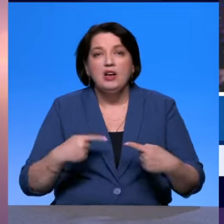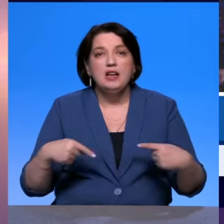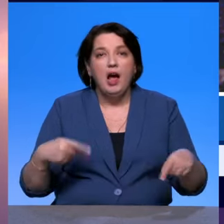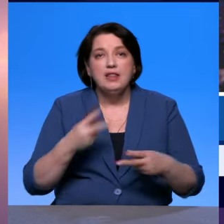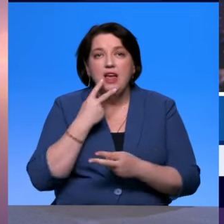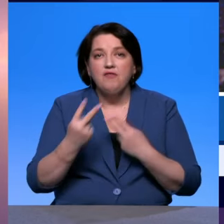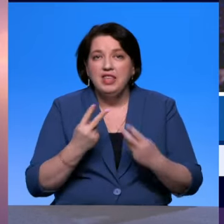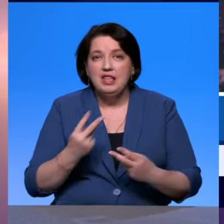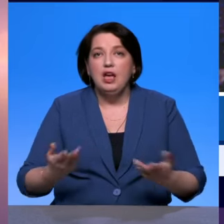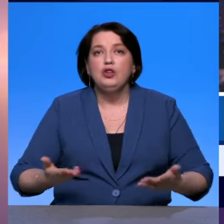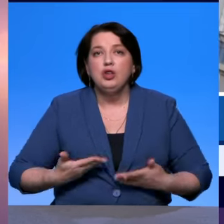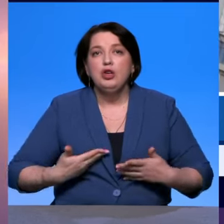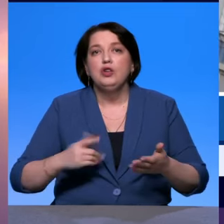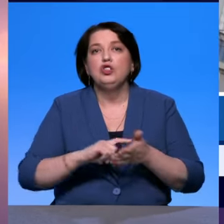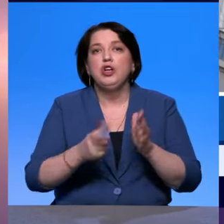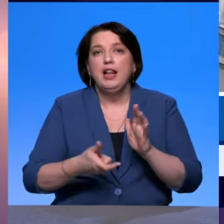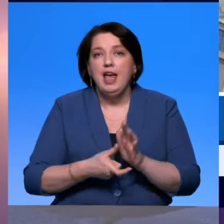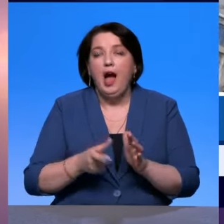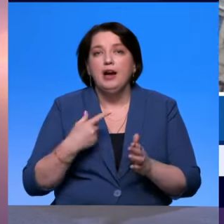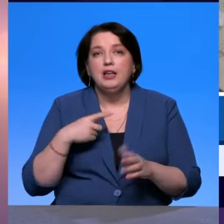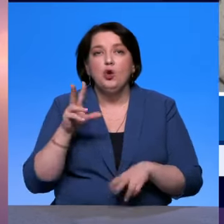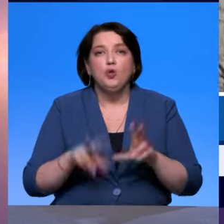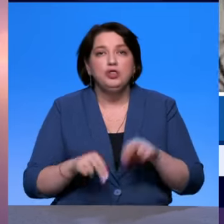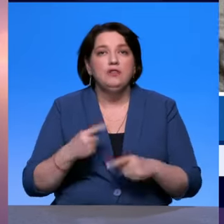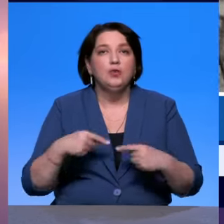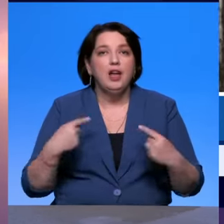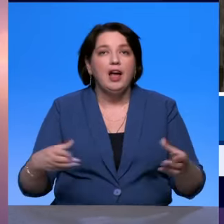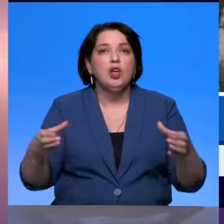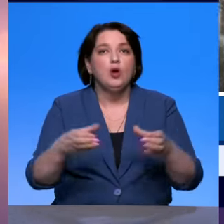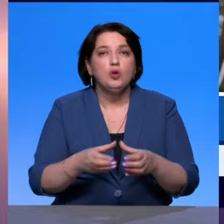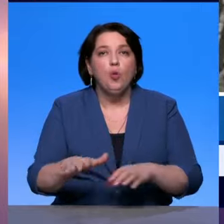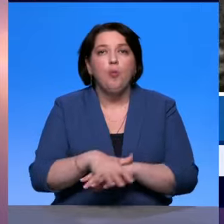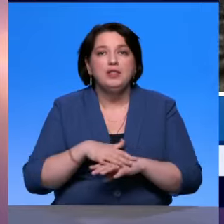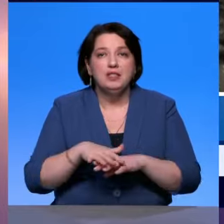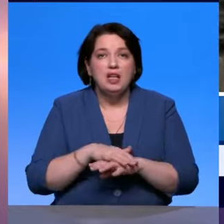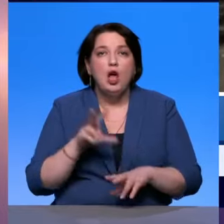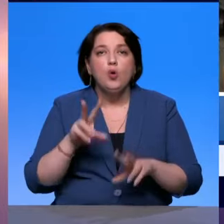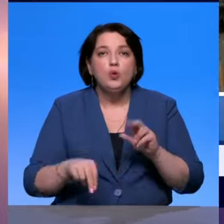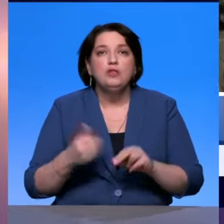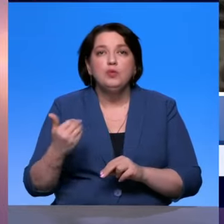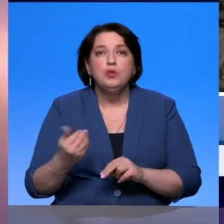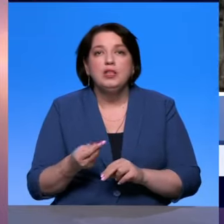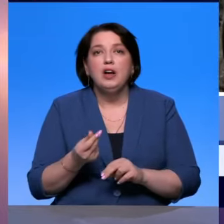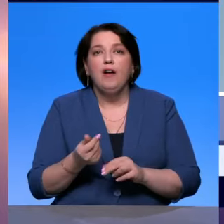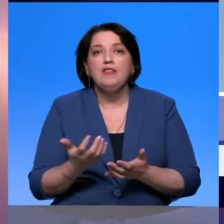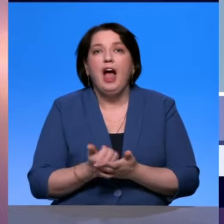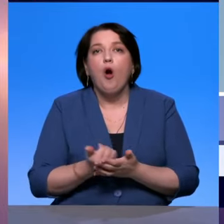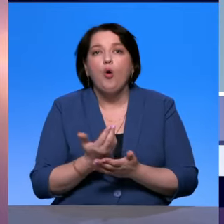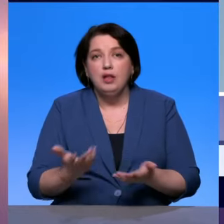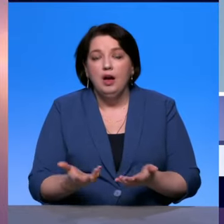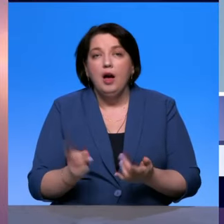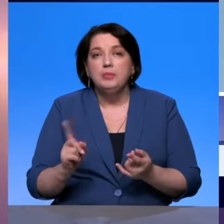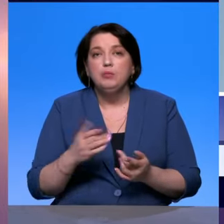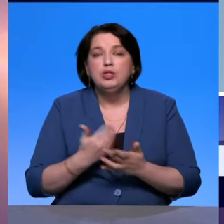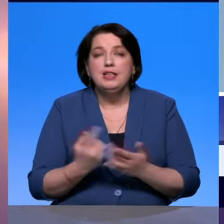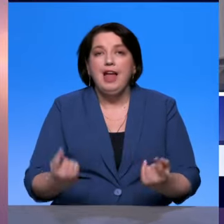рассчитаны на разные группы населения, прежде всего по доходности. Потому что если мы возьмем обычную ипотеку,